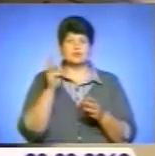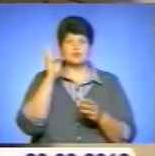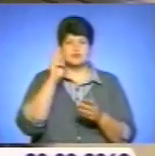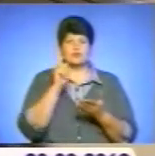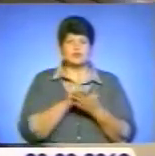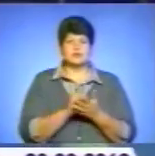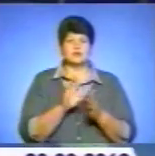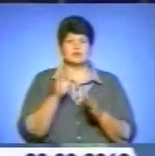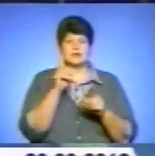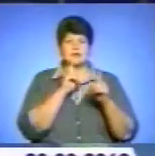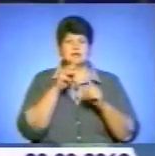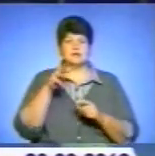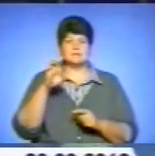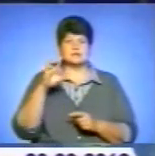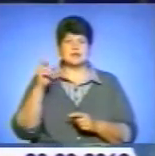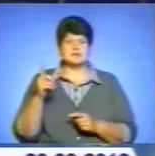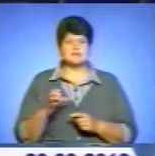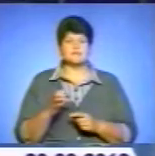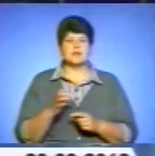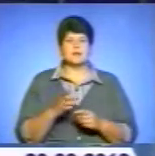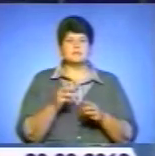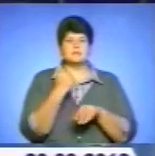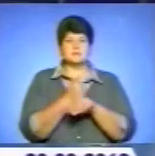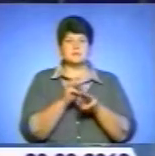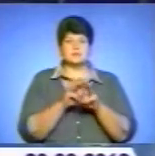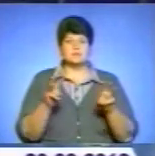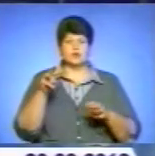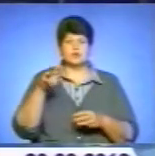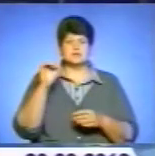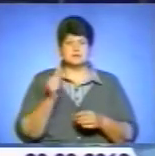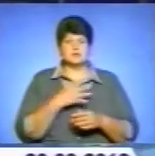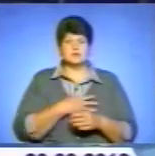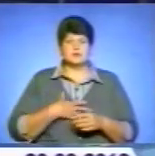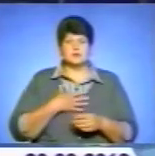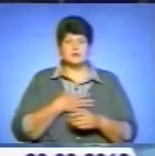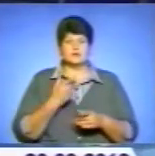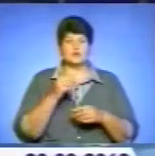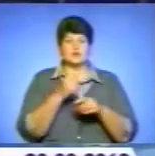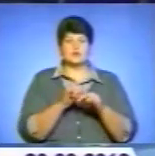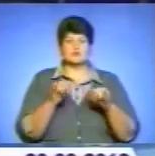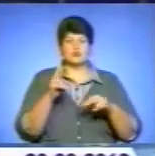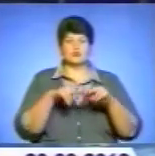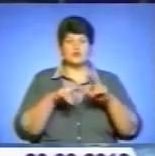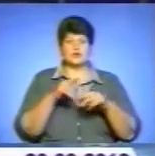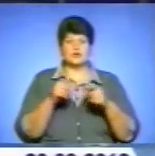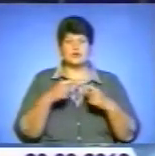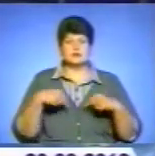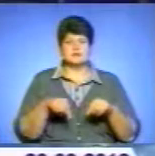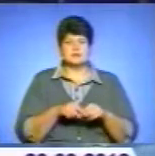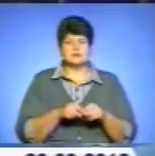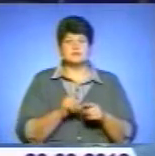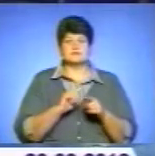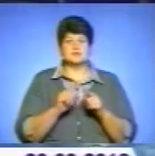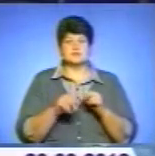у МЗС. Прем'єр-міністр Микола Азаров занепокоєний розвитком будівельної галузі. За його словами, темпи будівництва за